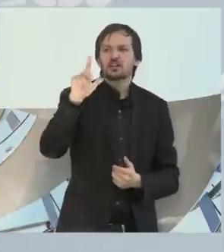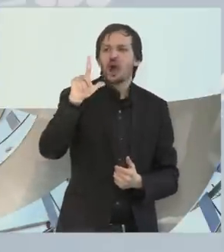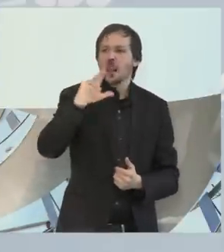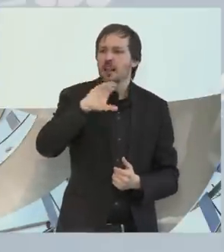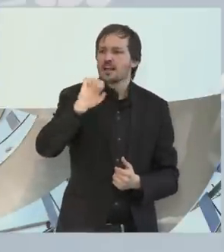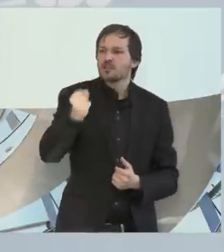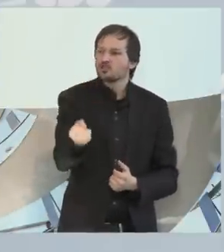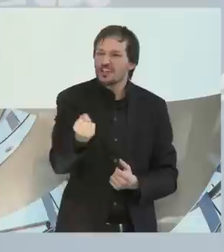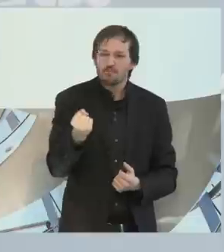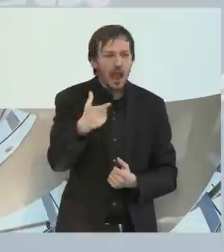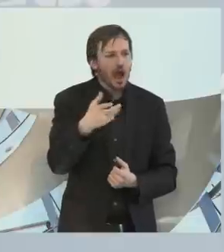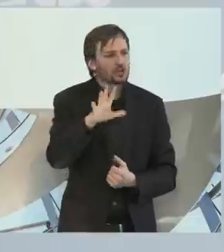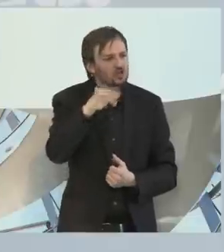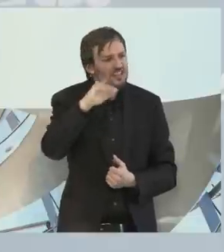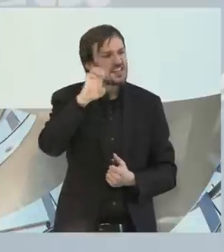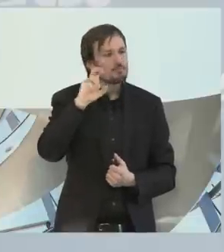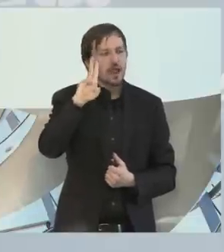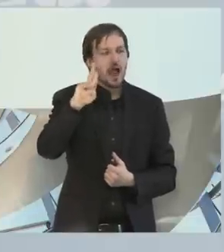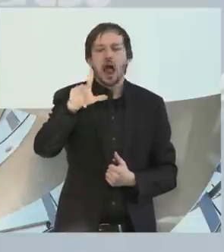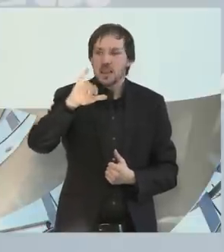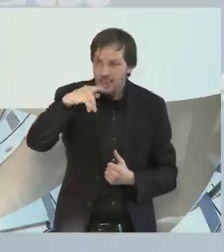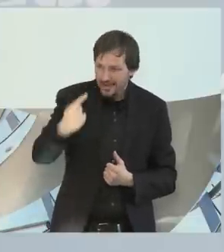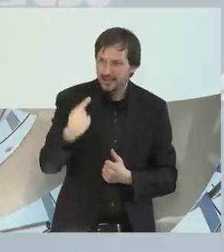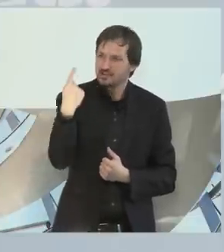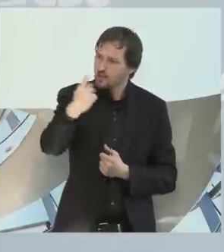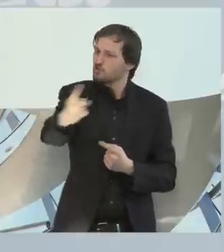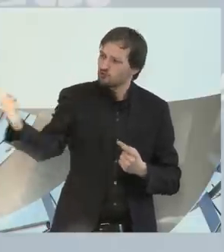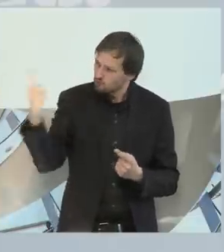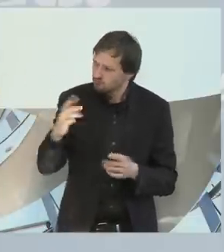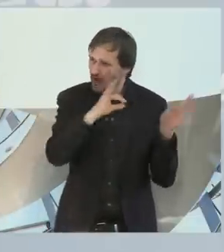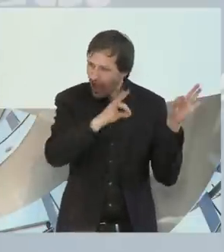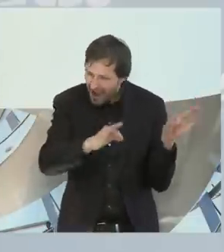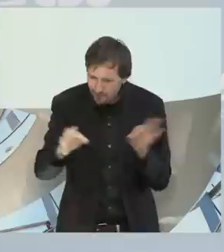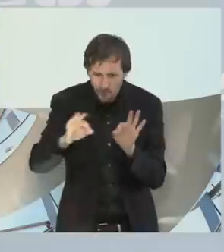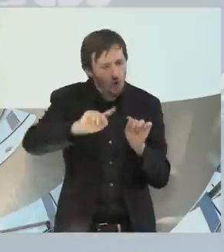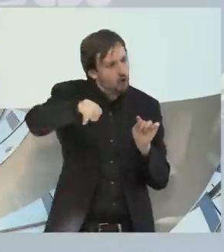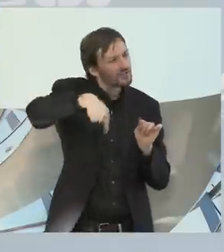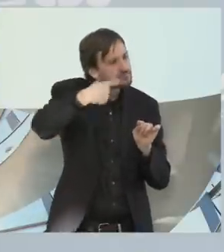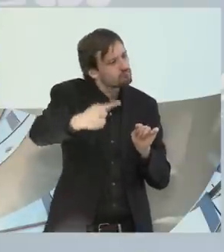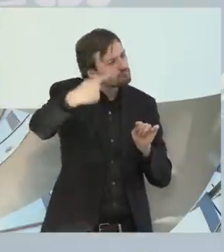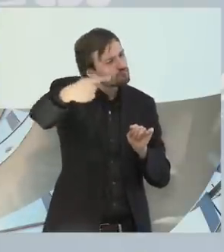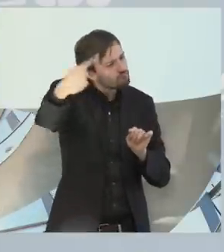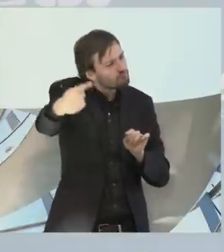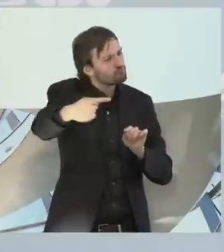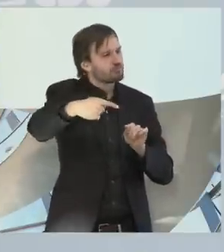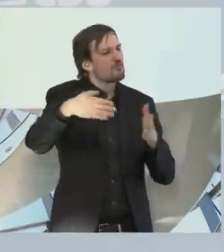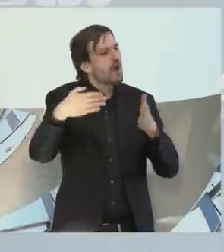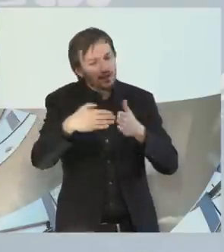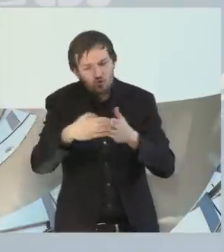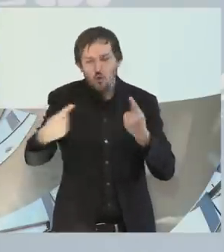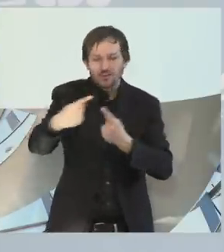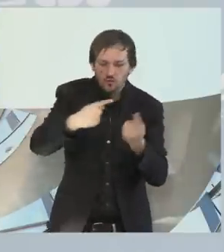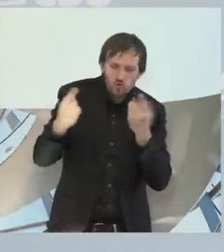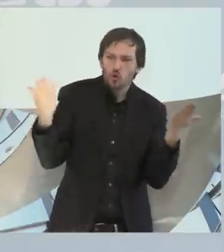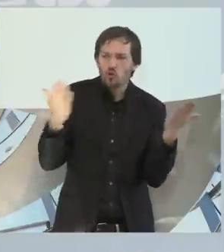Einführung. Und er wird auch einen Überblick über das geben, was in der nächsten Zeit in unserer Fraktion an